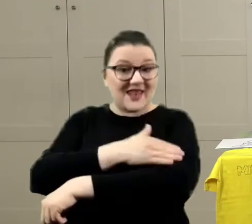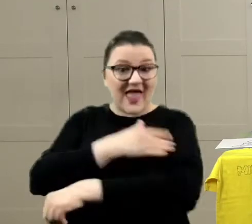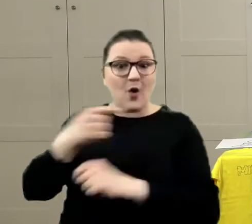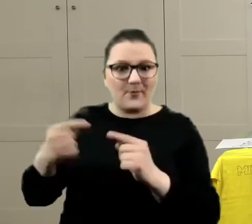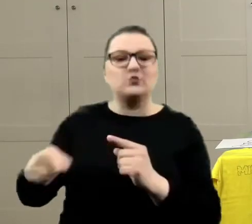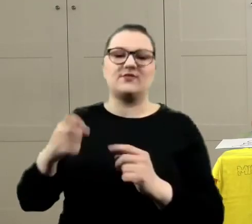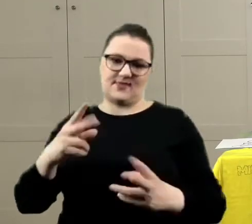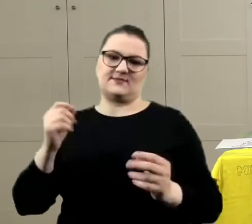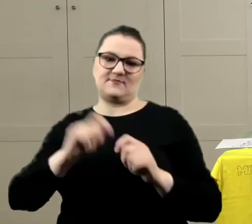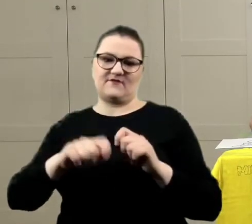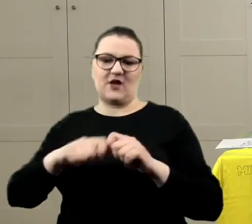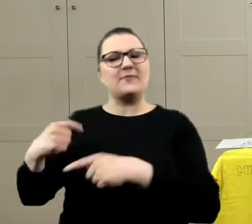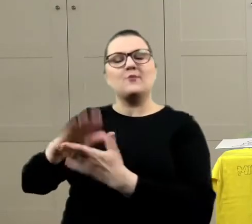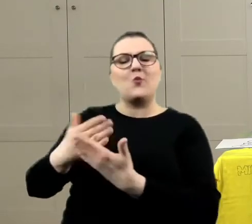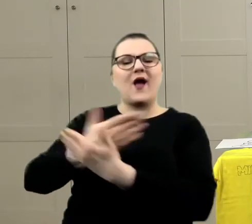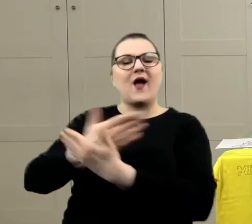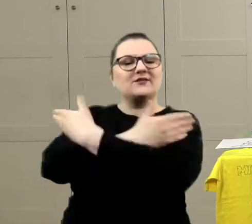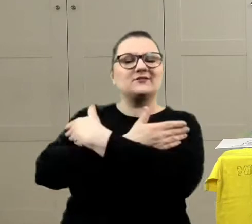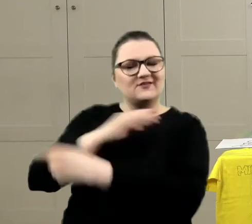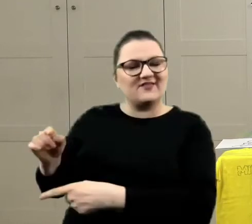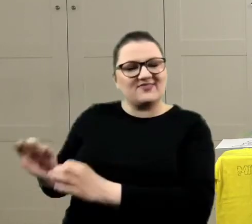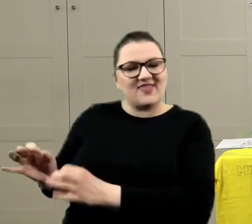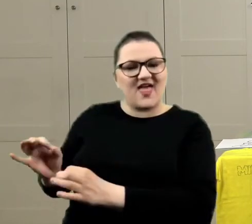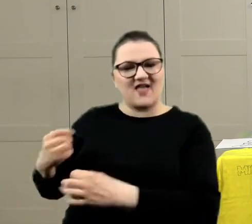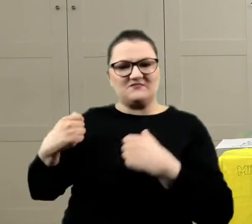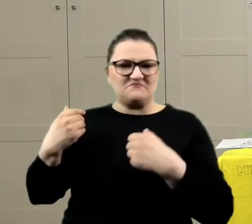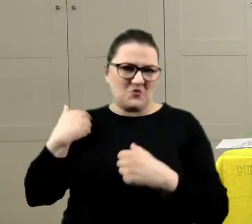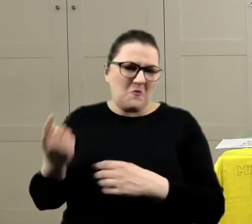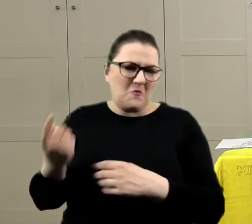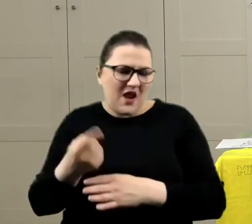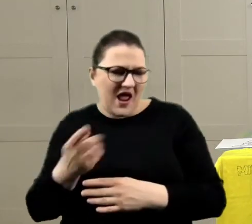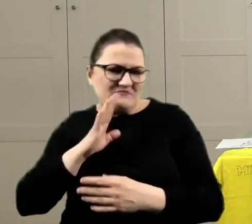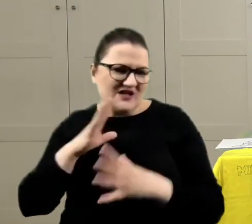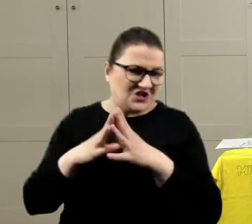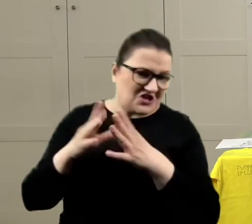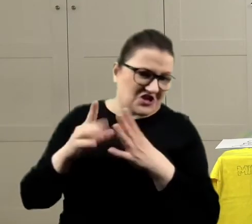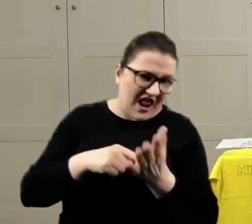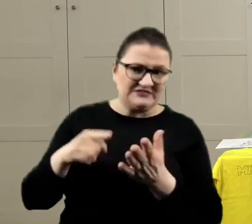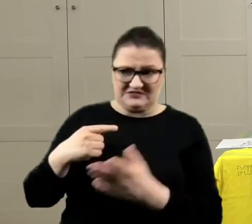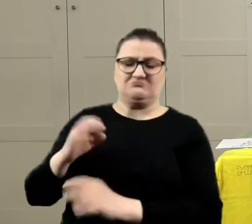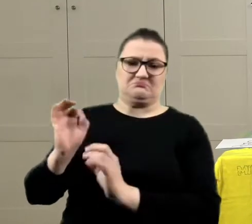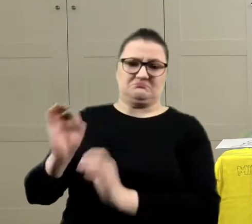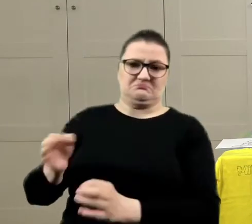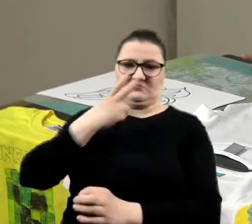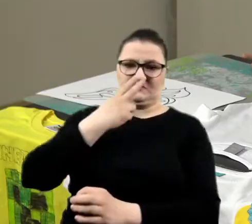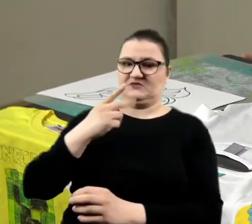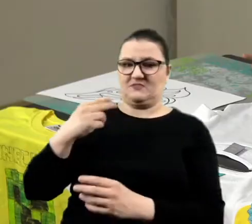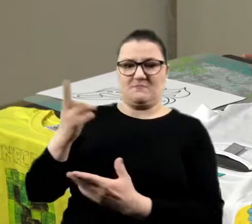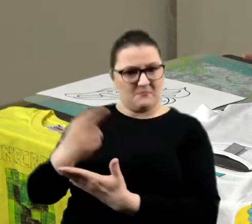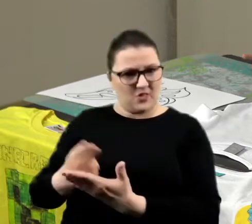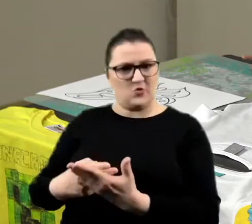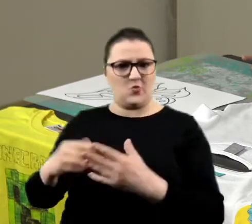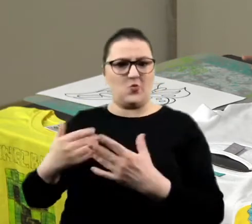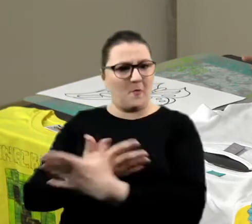prana była już pewnie z 10 razy. I widzicie wzór, jest, widać namalowany motyl,